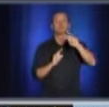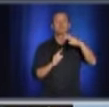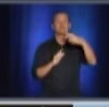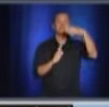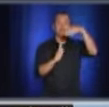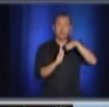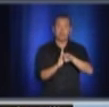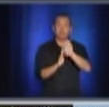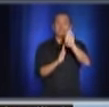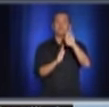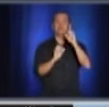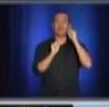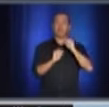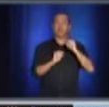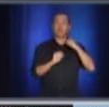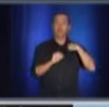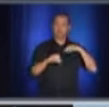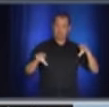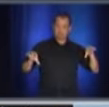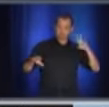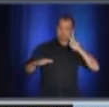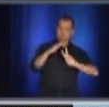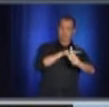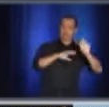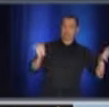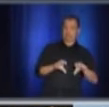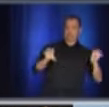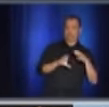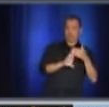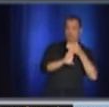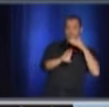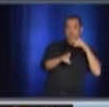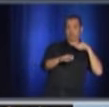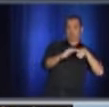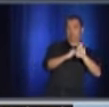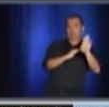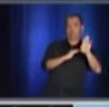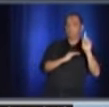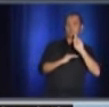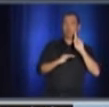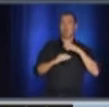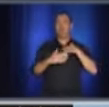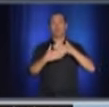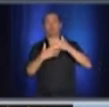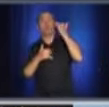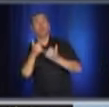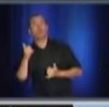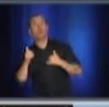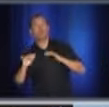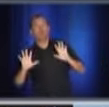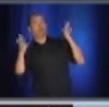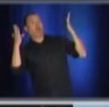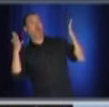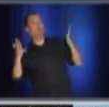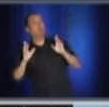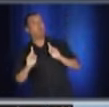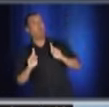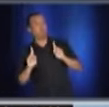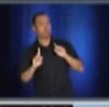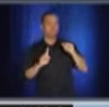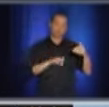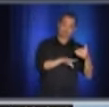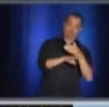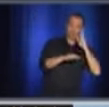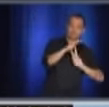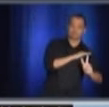proactif que réactif dans la première vague pour des raisons évidentes. Le nombre de cas,